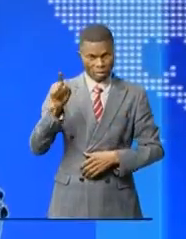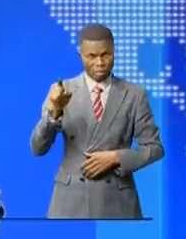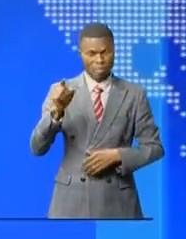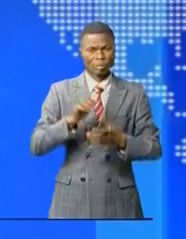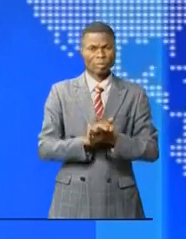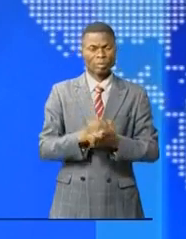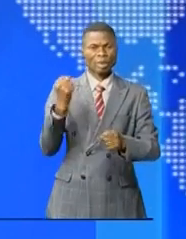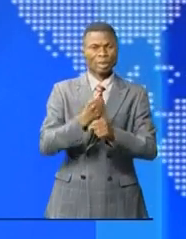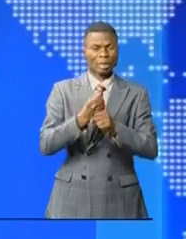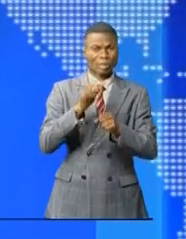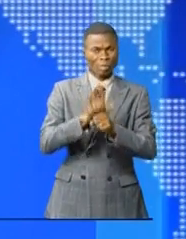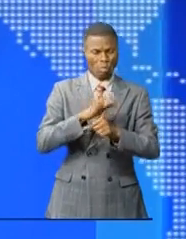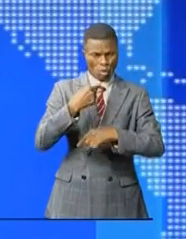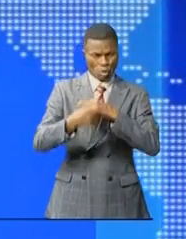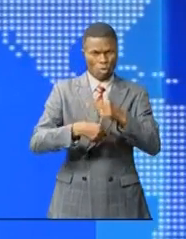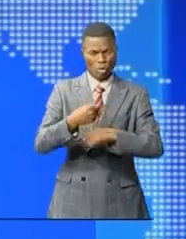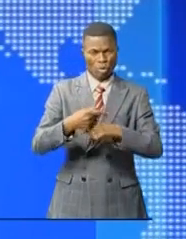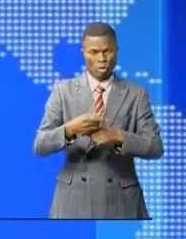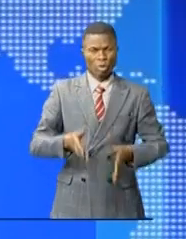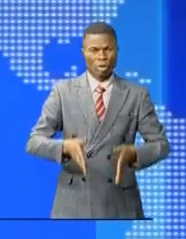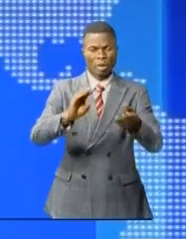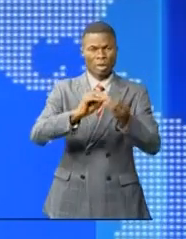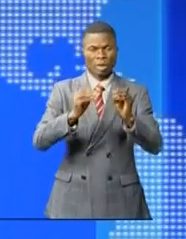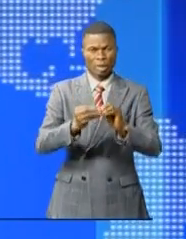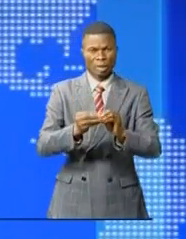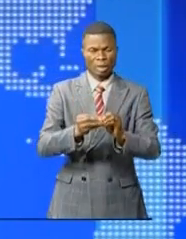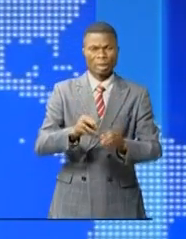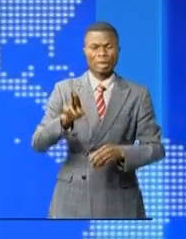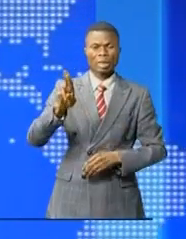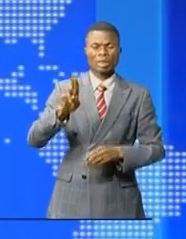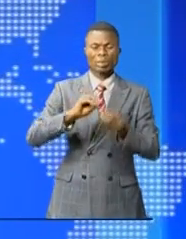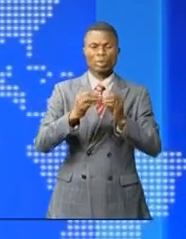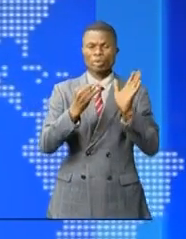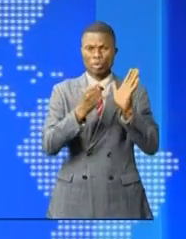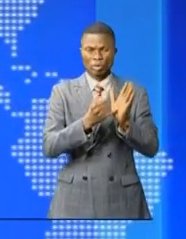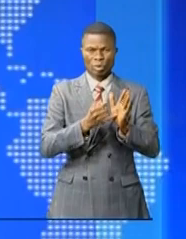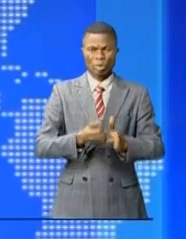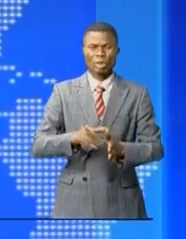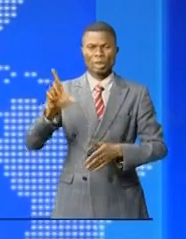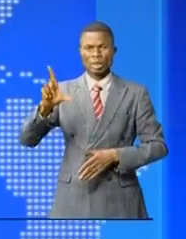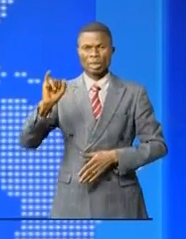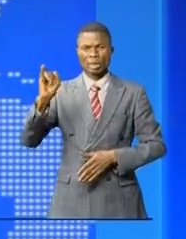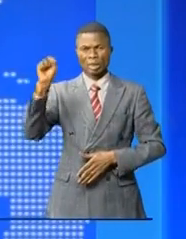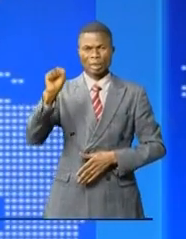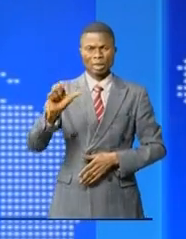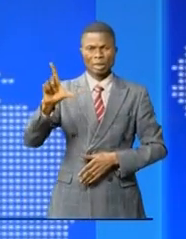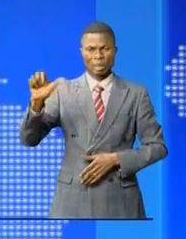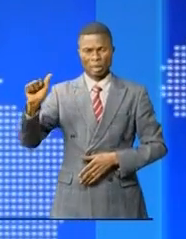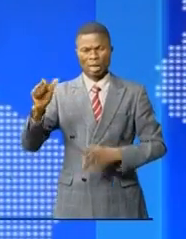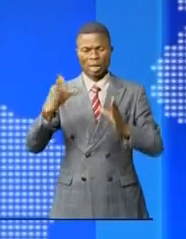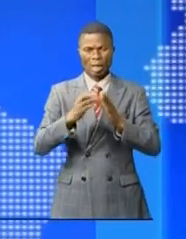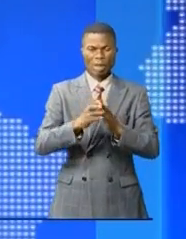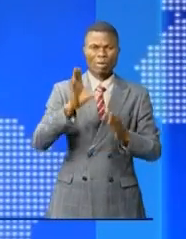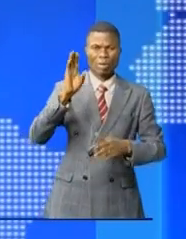où des travaux intenses sont exécutés sur la route nationale R16, tronçant l'Isala Boundouki avec l'expertise